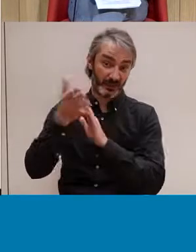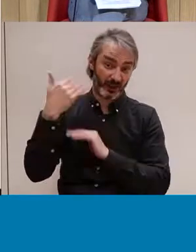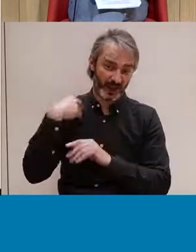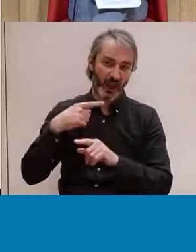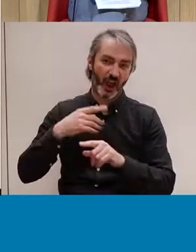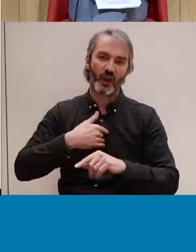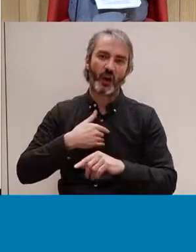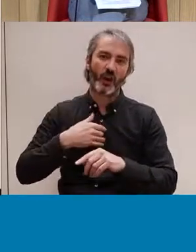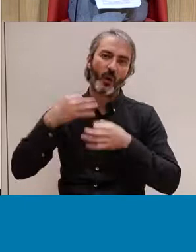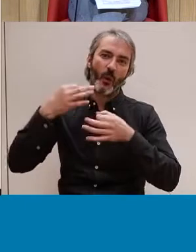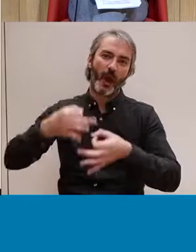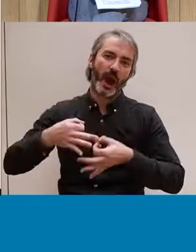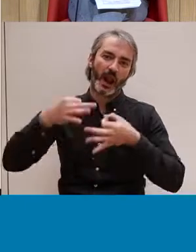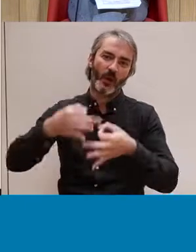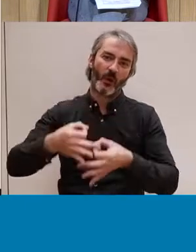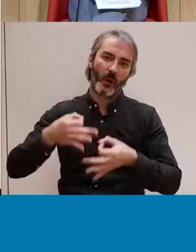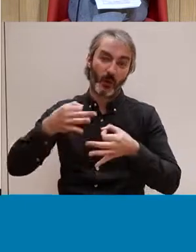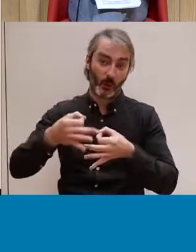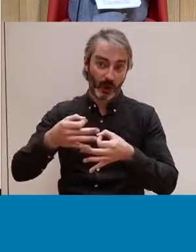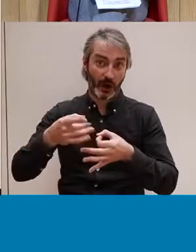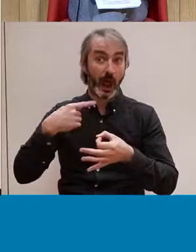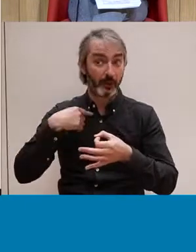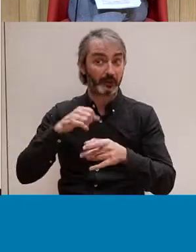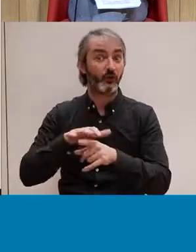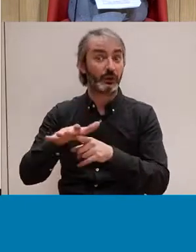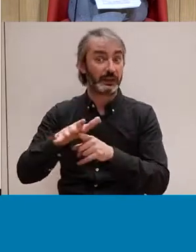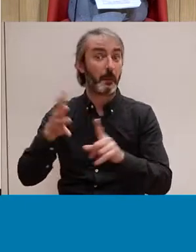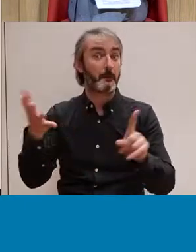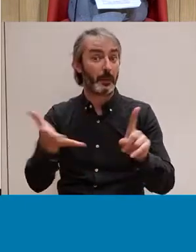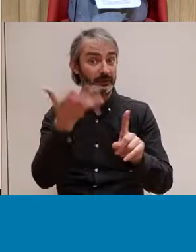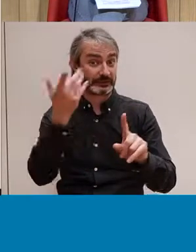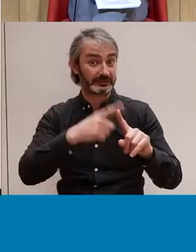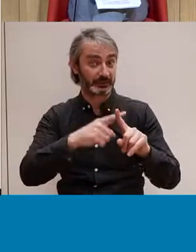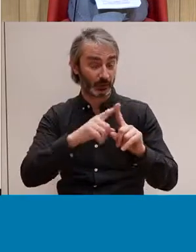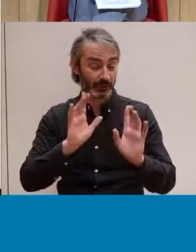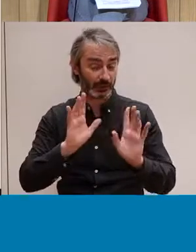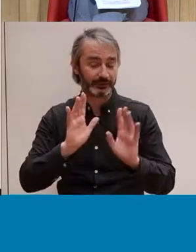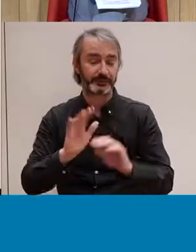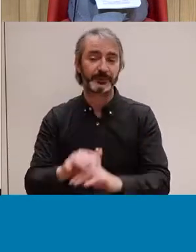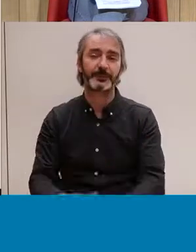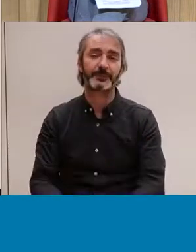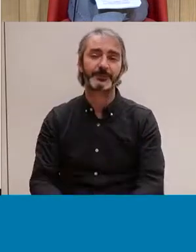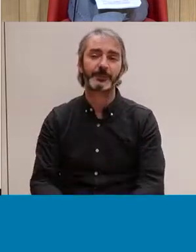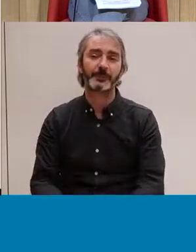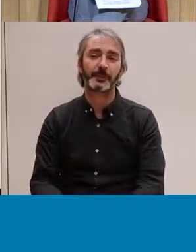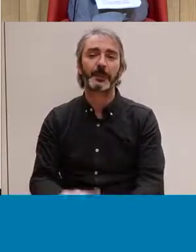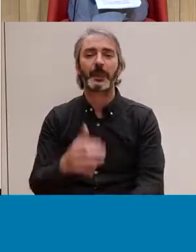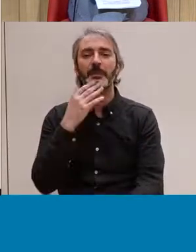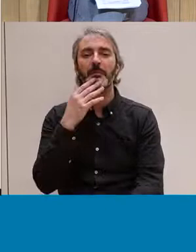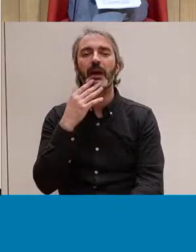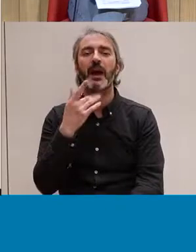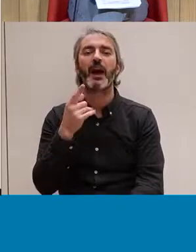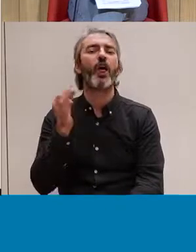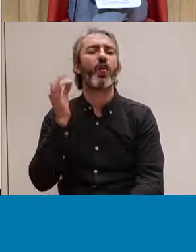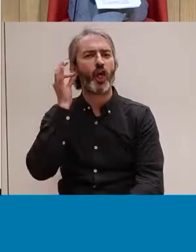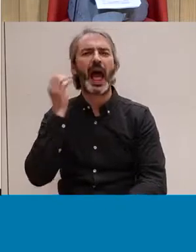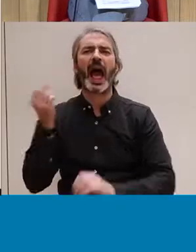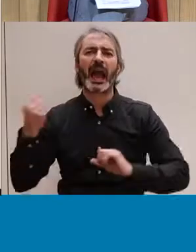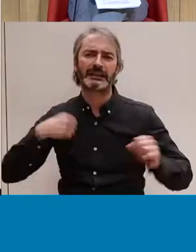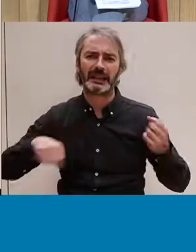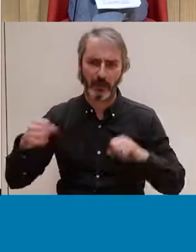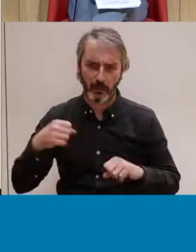influeixen en la vivència de la sexualitat, no? O sigui, mostrar dones actives,